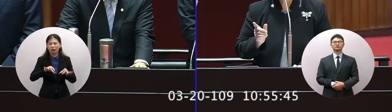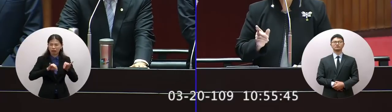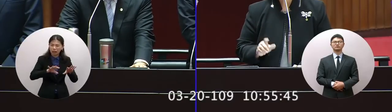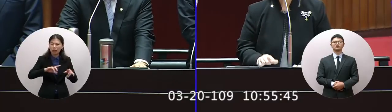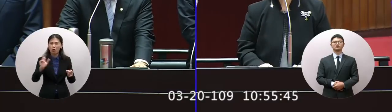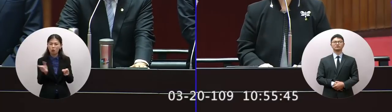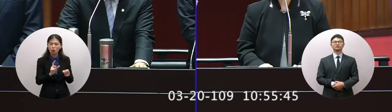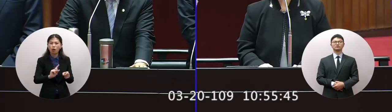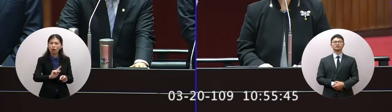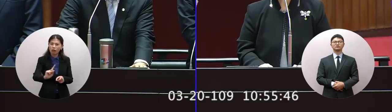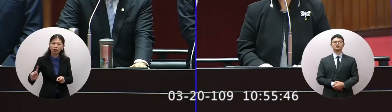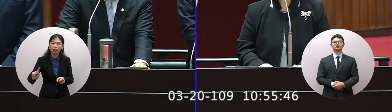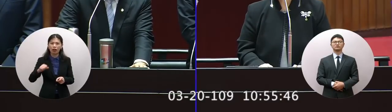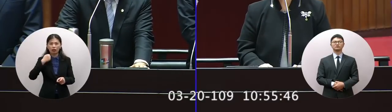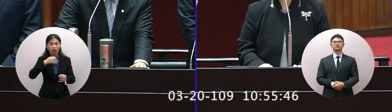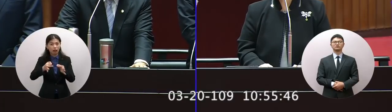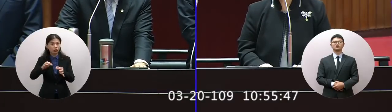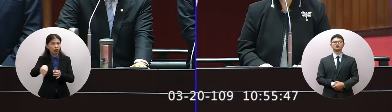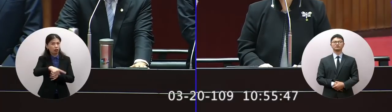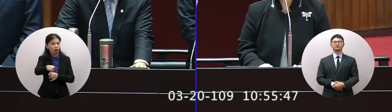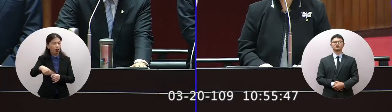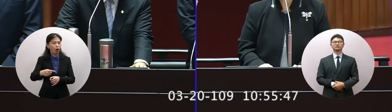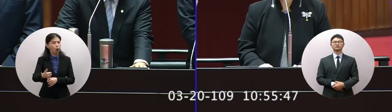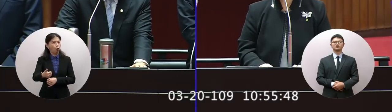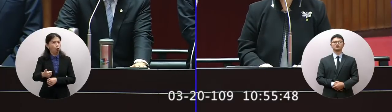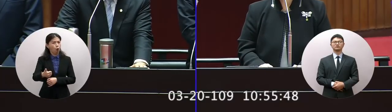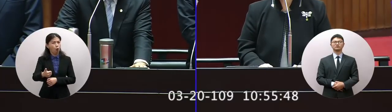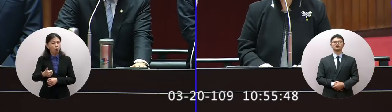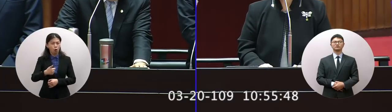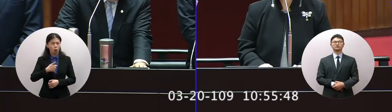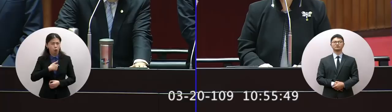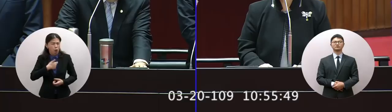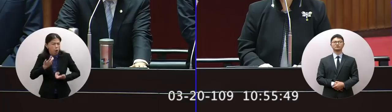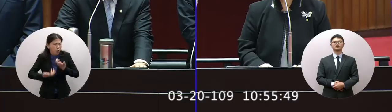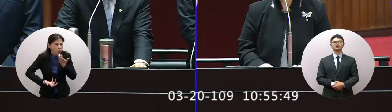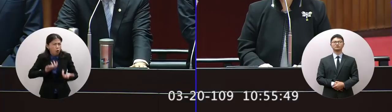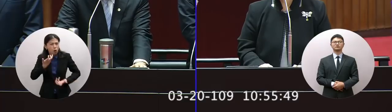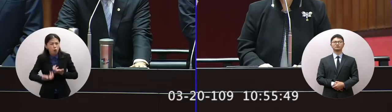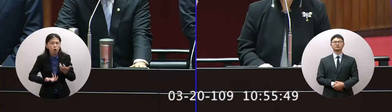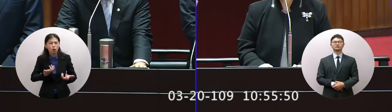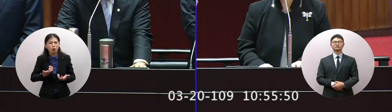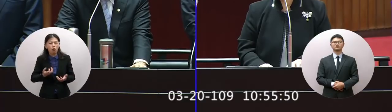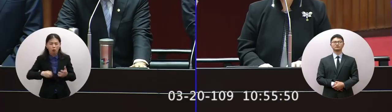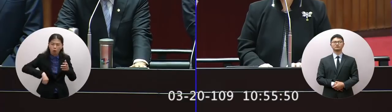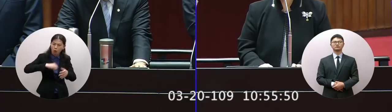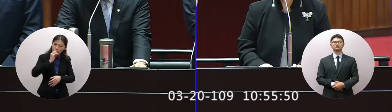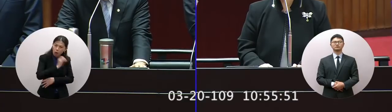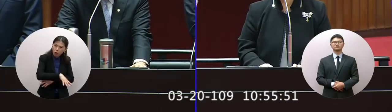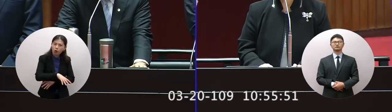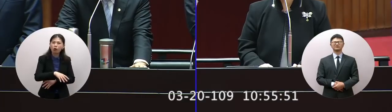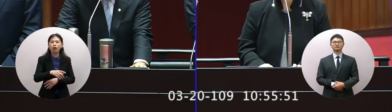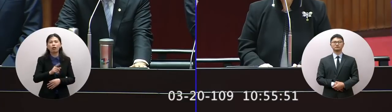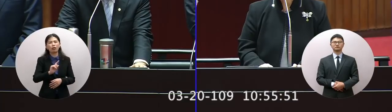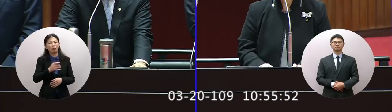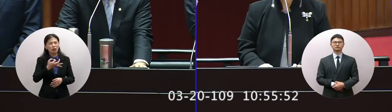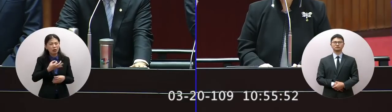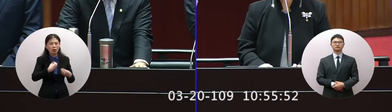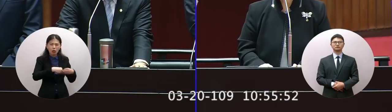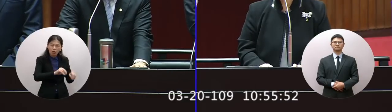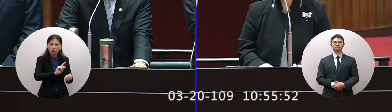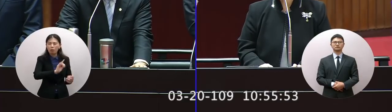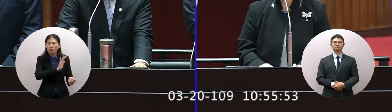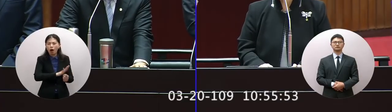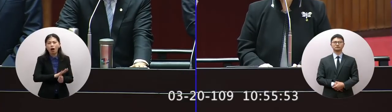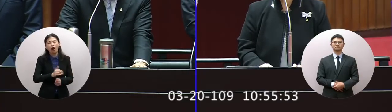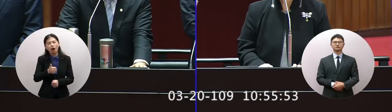台商都最感心拿出來給高雄溫暖這方面實在說